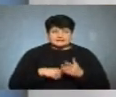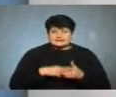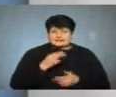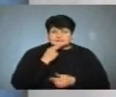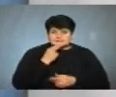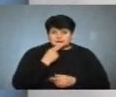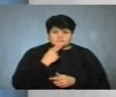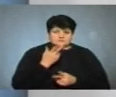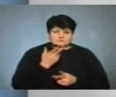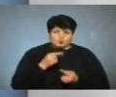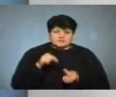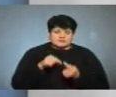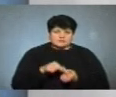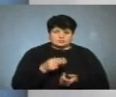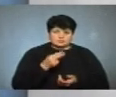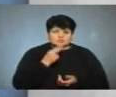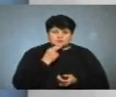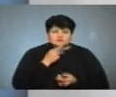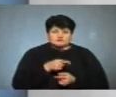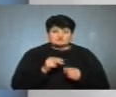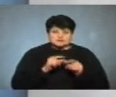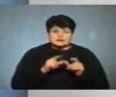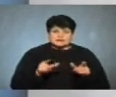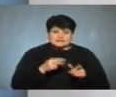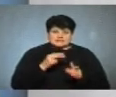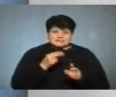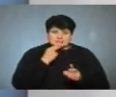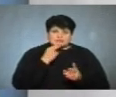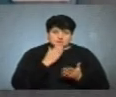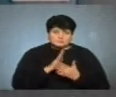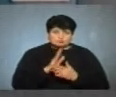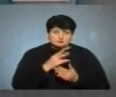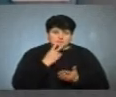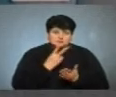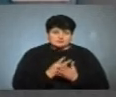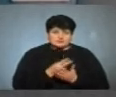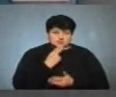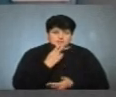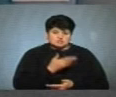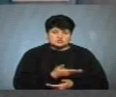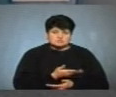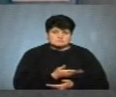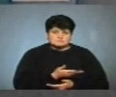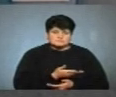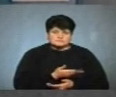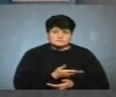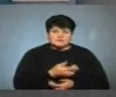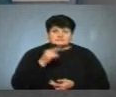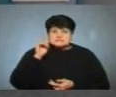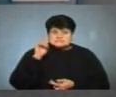вживають конкретну їжу, то для них шкільні їдальні повинні бути передбачена їжа, яку вони вживають? Ви знаєте, що